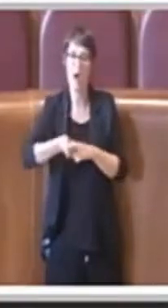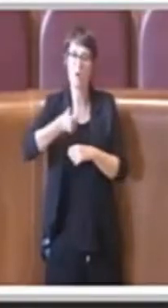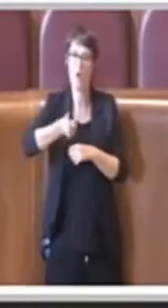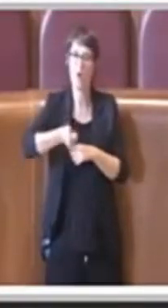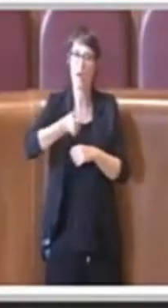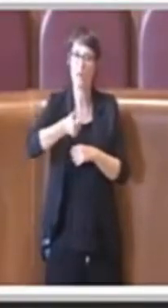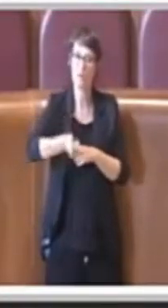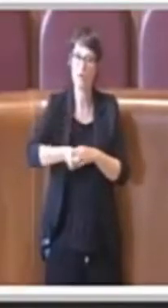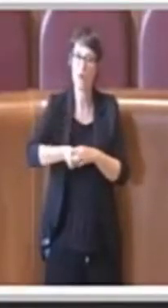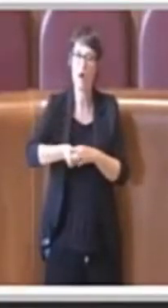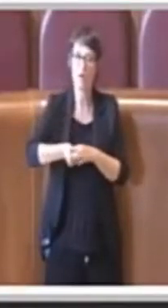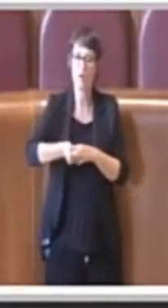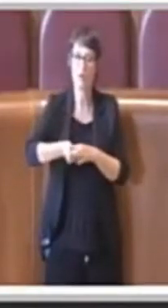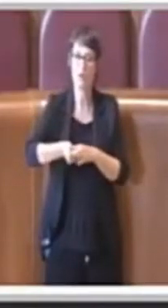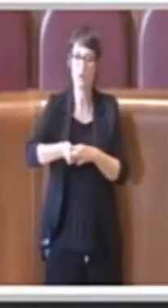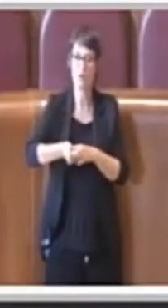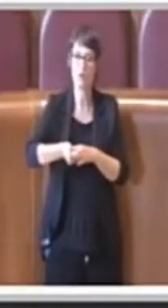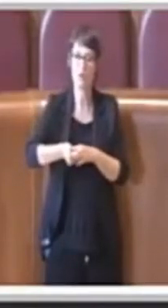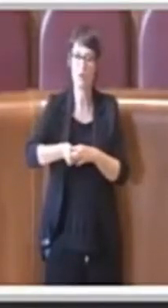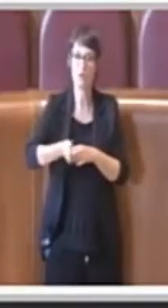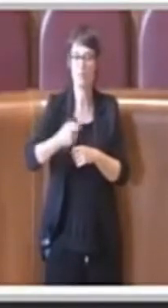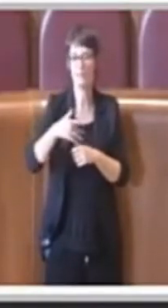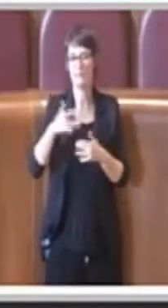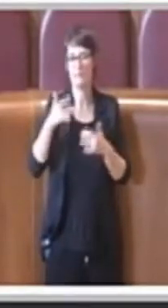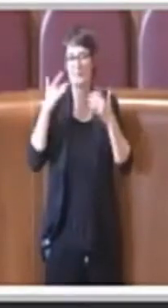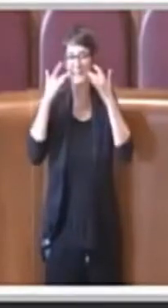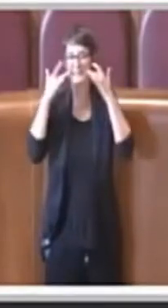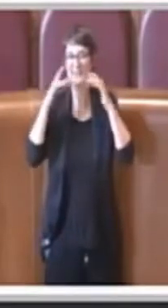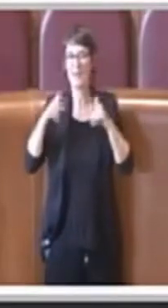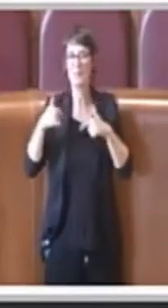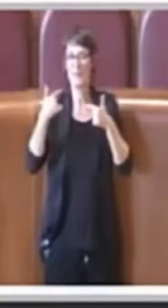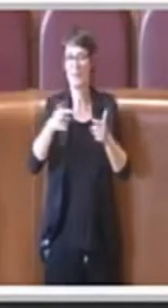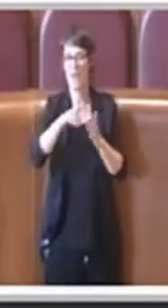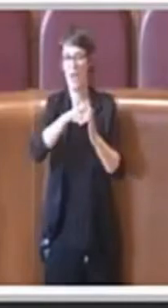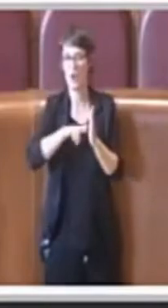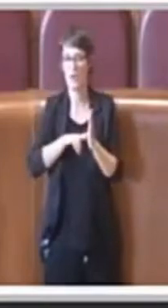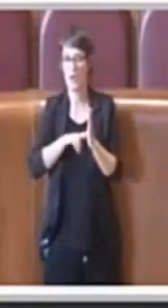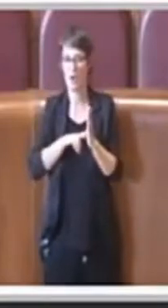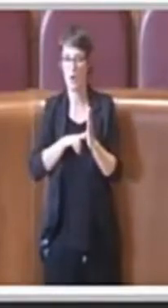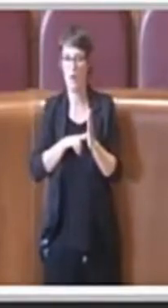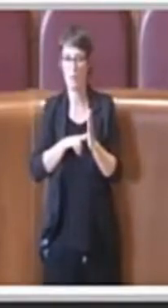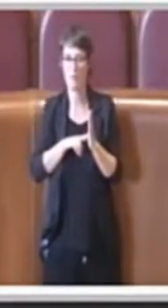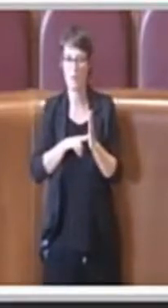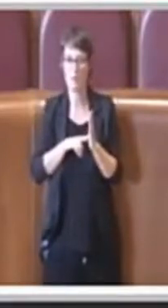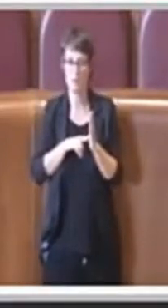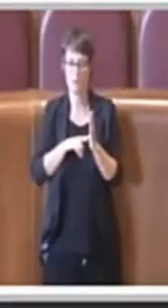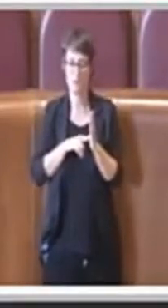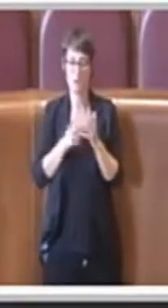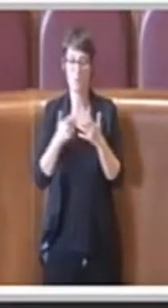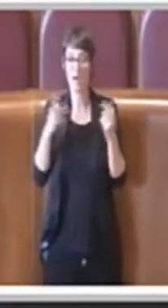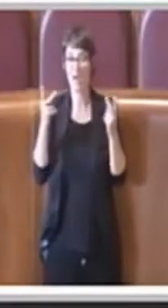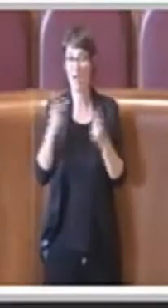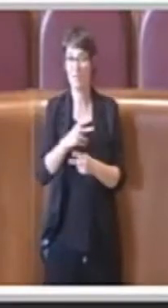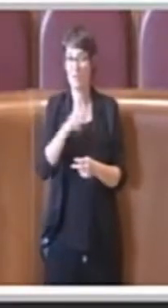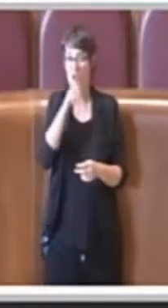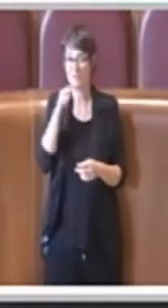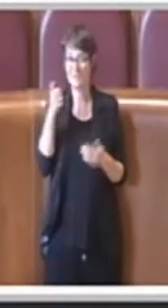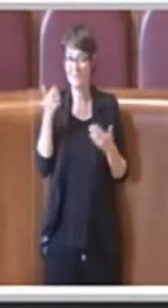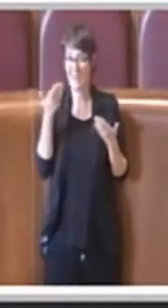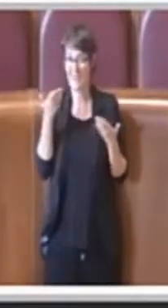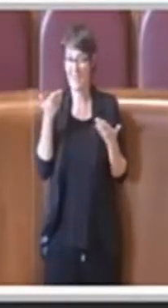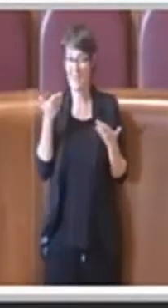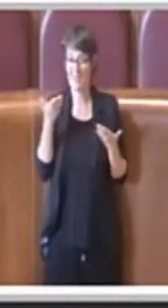le previsioni del regolamento, ma abbiamo bisogno e questa è